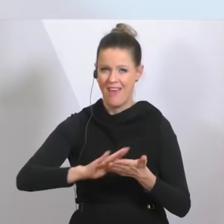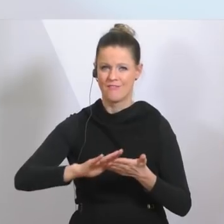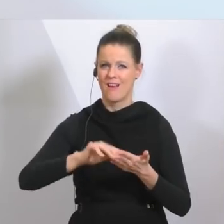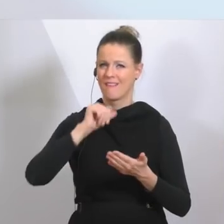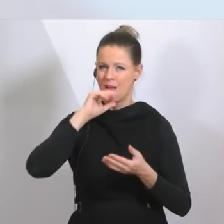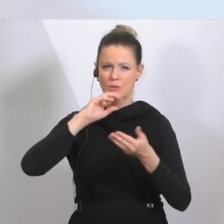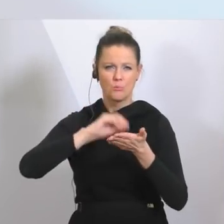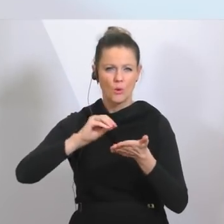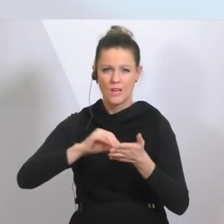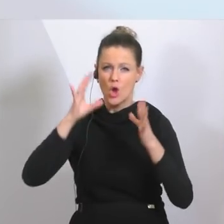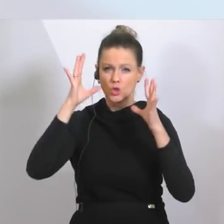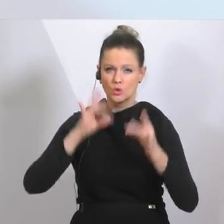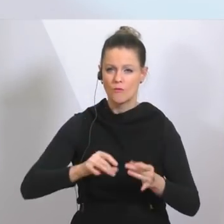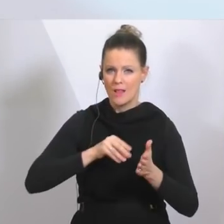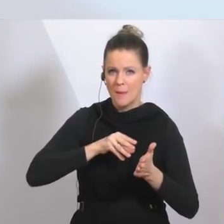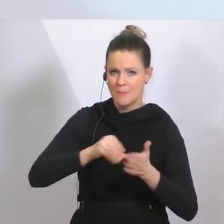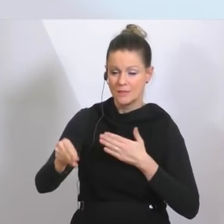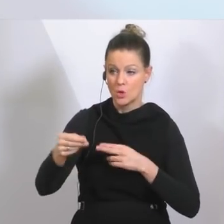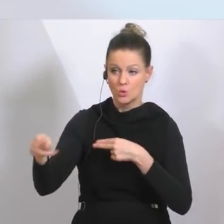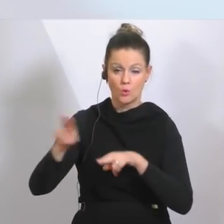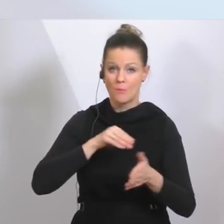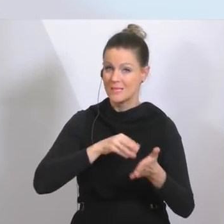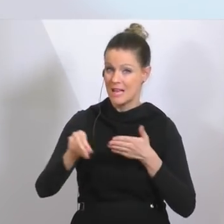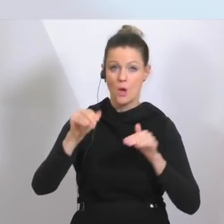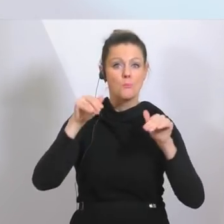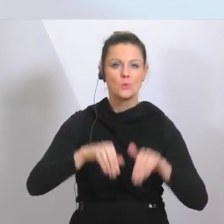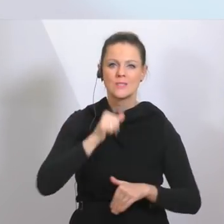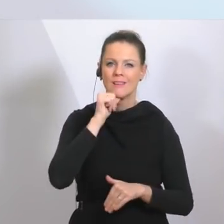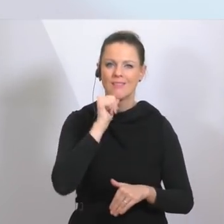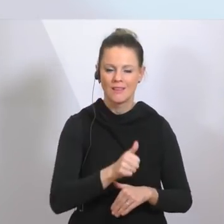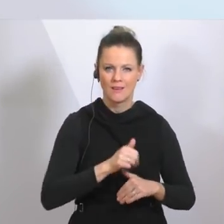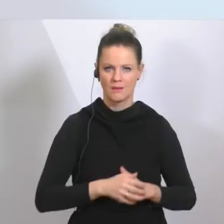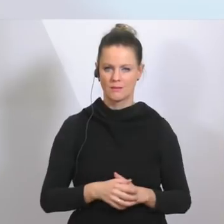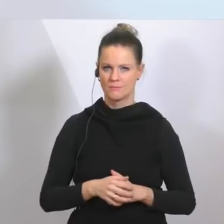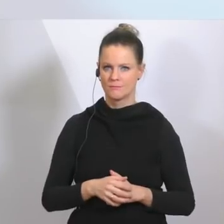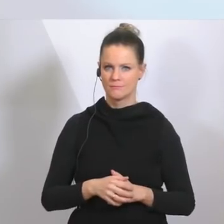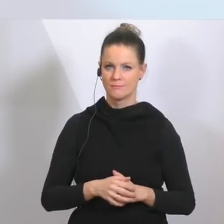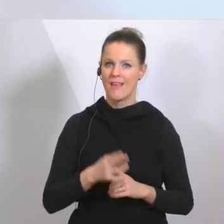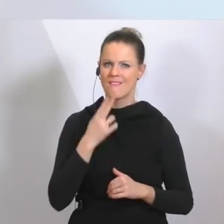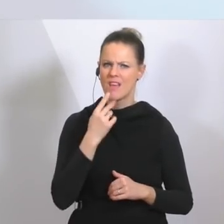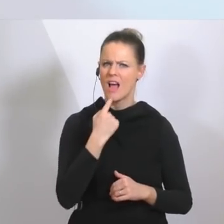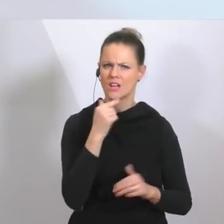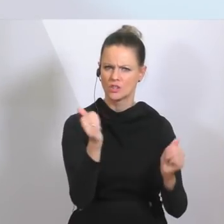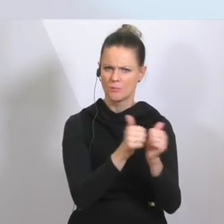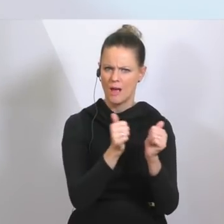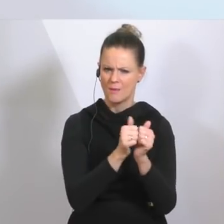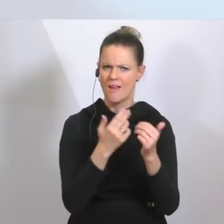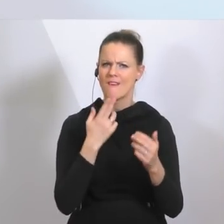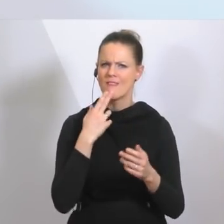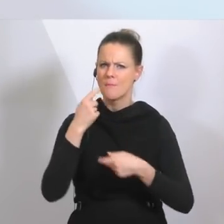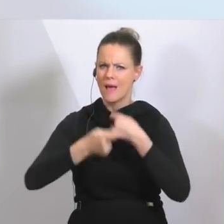Sofortauszahlungen, die nicht zurückbezahlt werden müssen. Als Ansprechpartner und als Abwickler